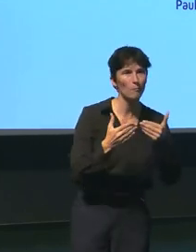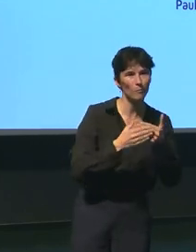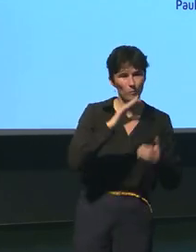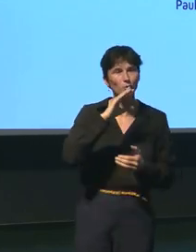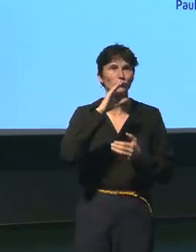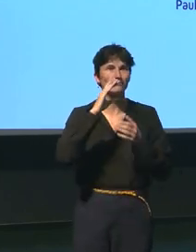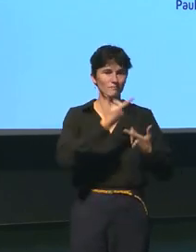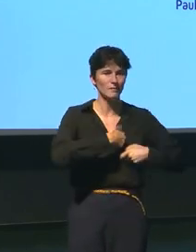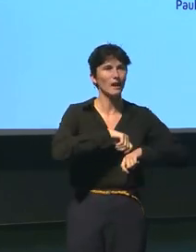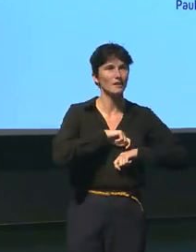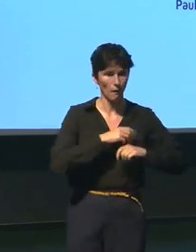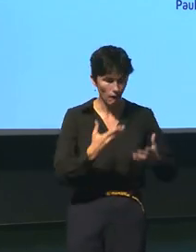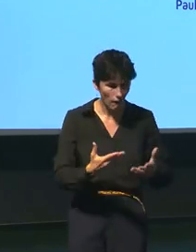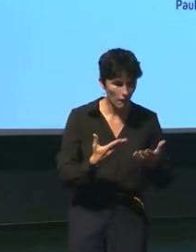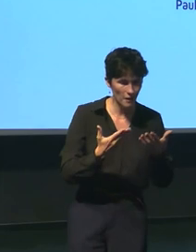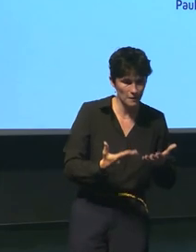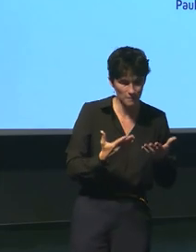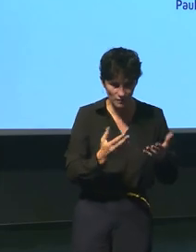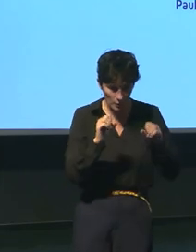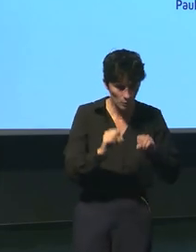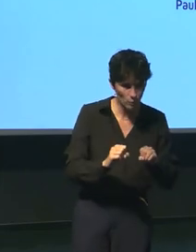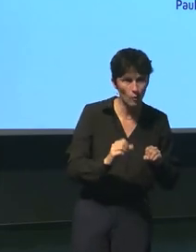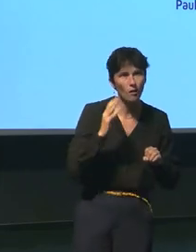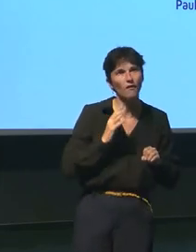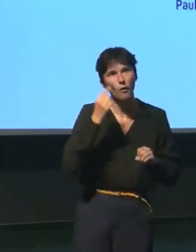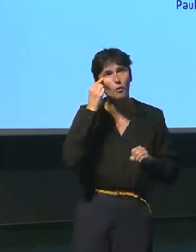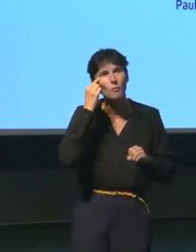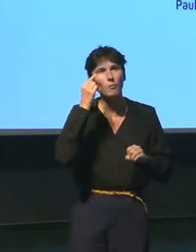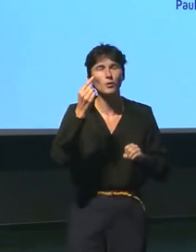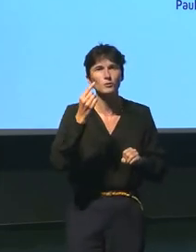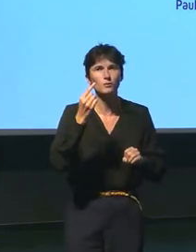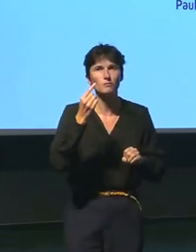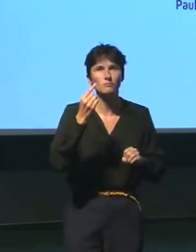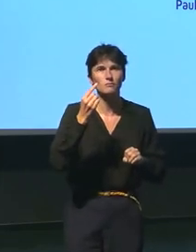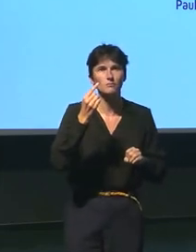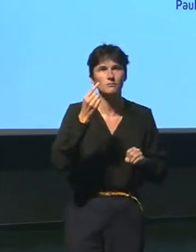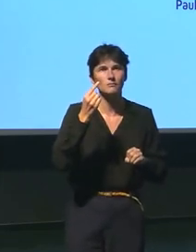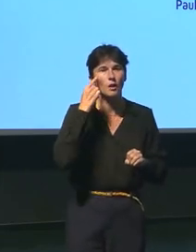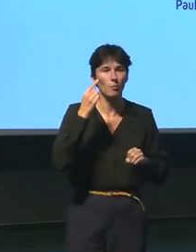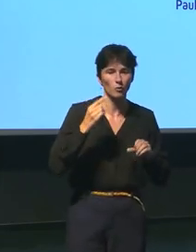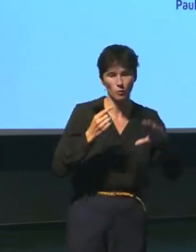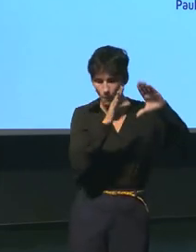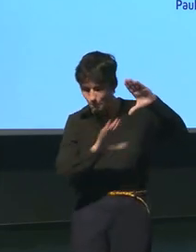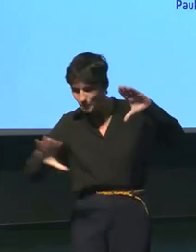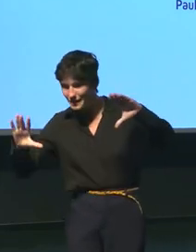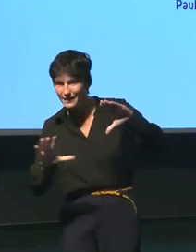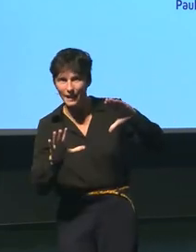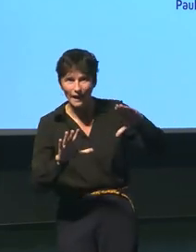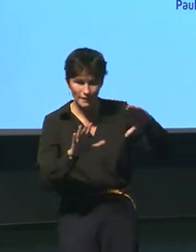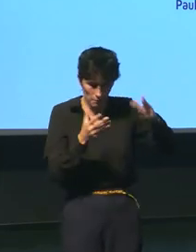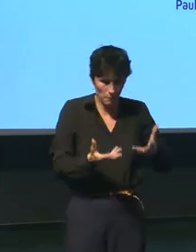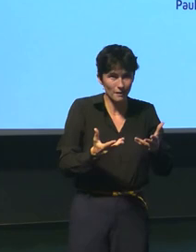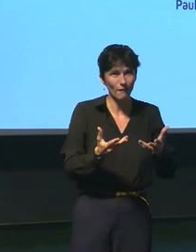contrairement à que l pense maintenant puisqu'on la met plutôt du côté si elle a existé du côté de la Méditerranée mais donc Jules Verne